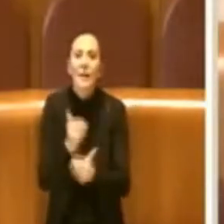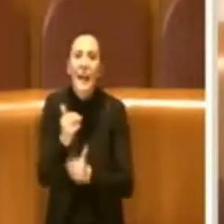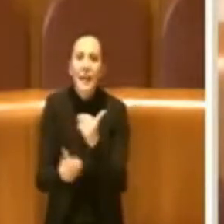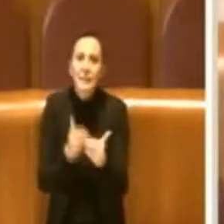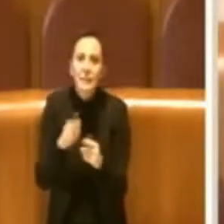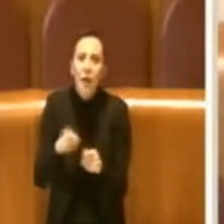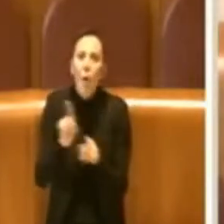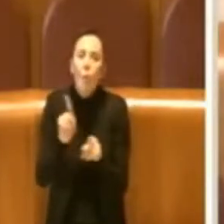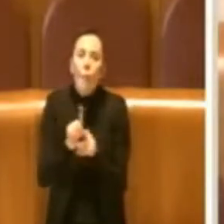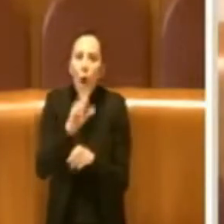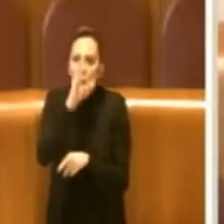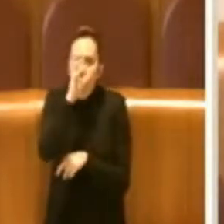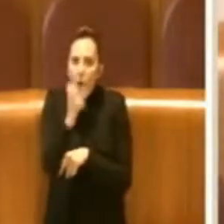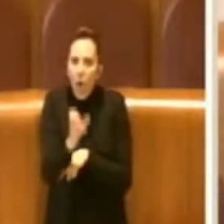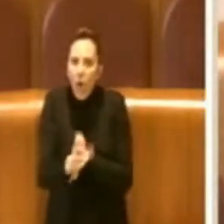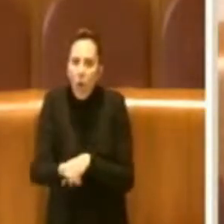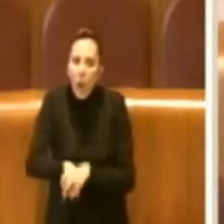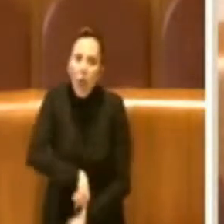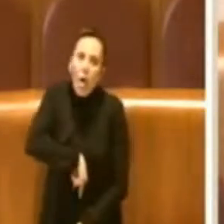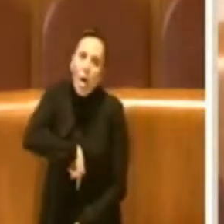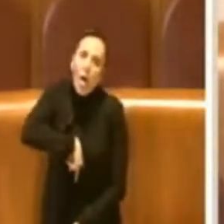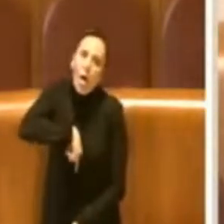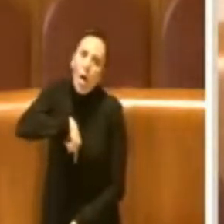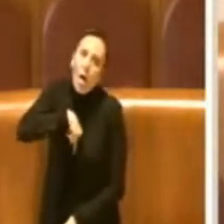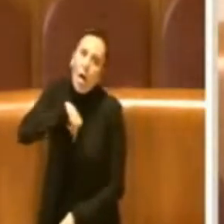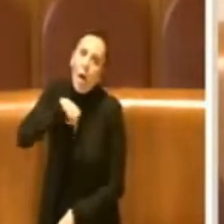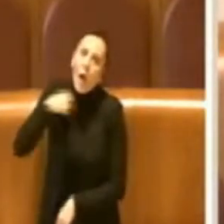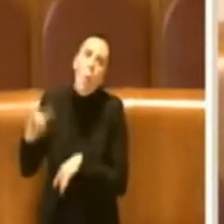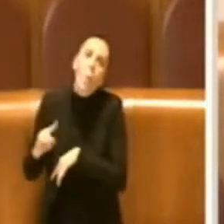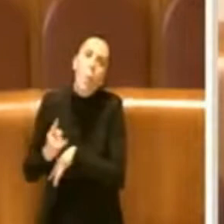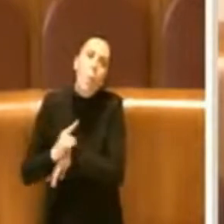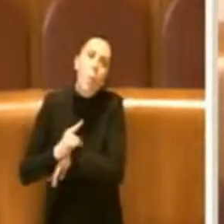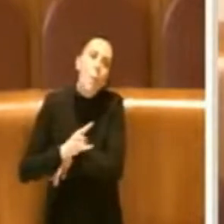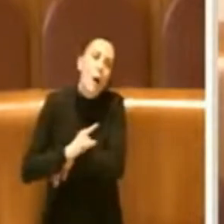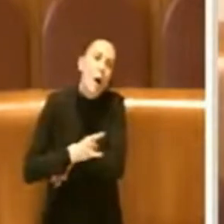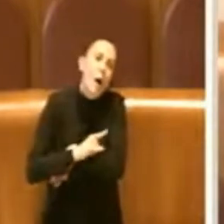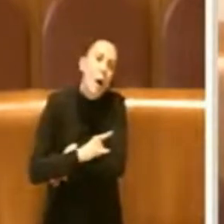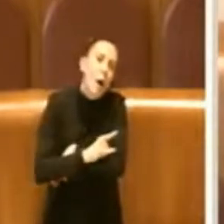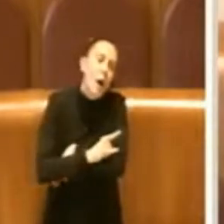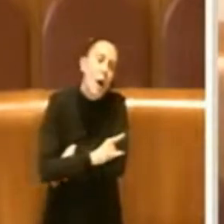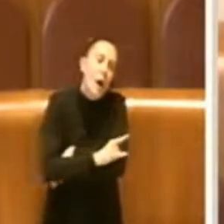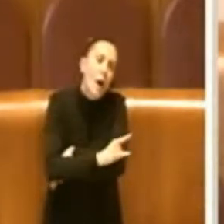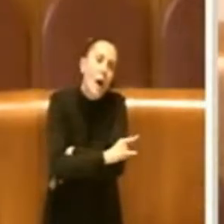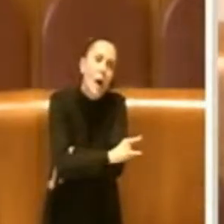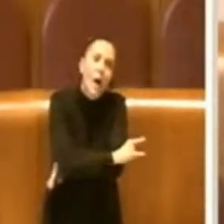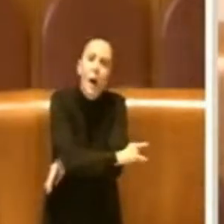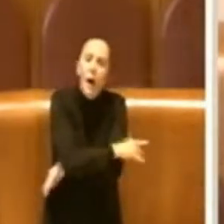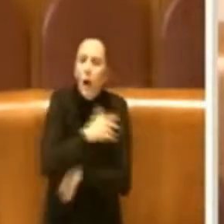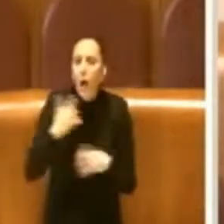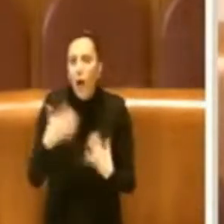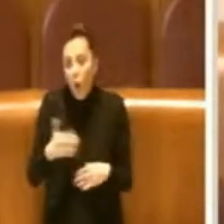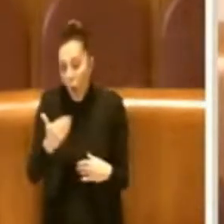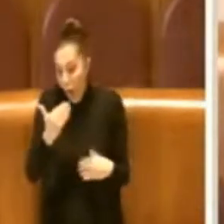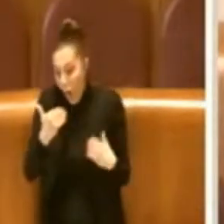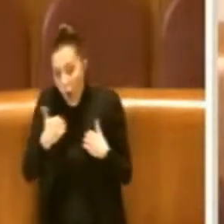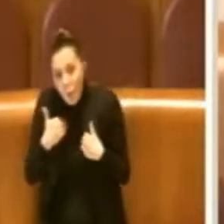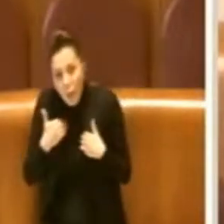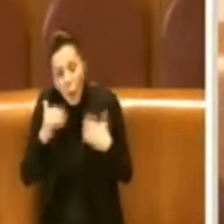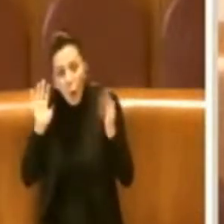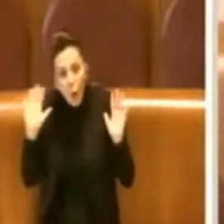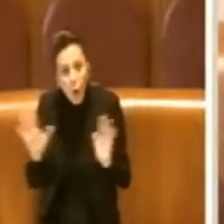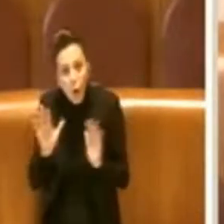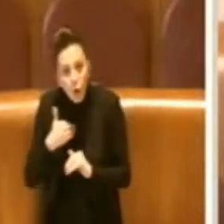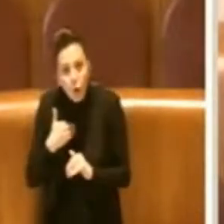elefantiaca. Una temporaneità può durare vent'anni. Quindi, sinceramente, abbiamo, io almeno, da quando ho